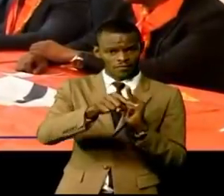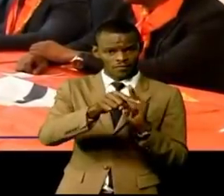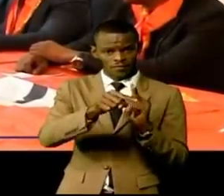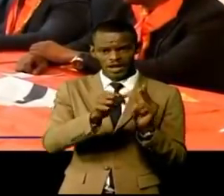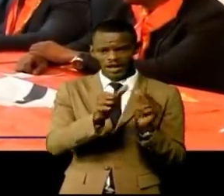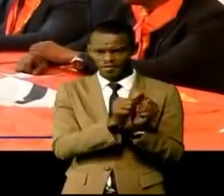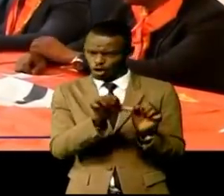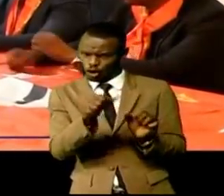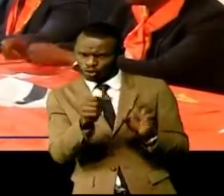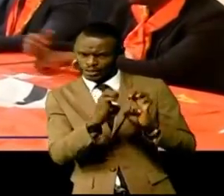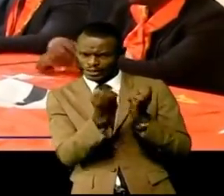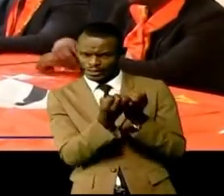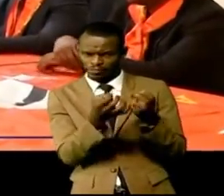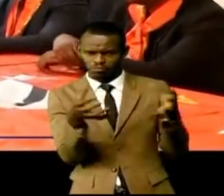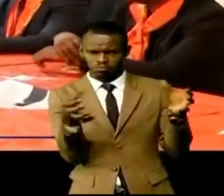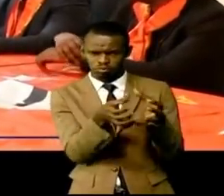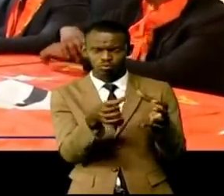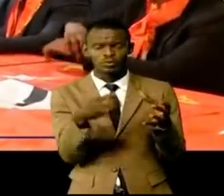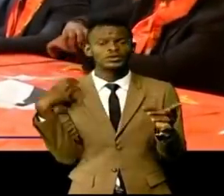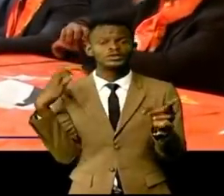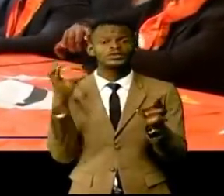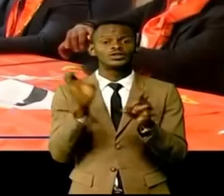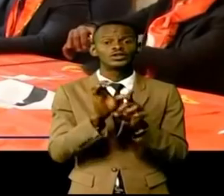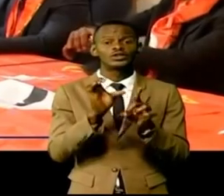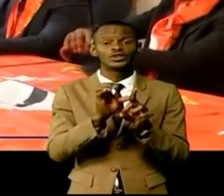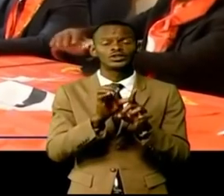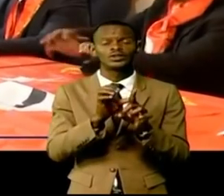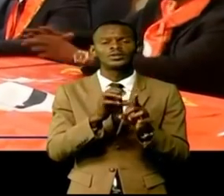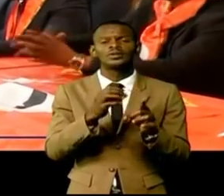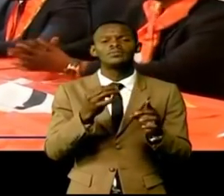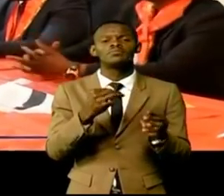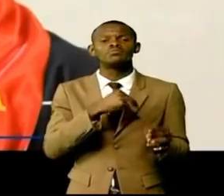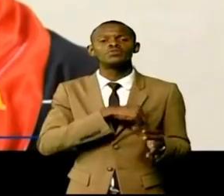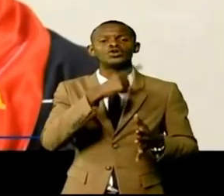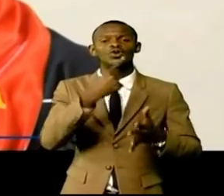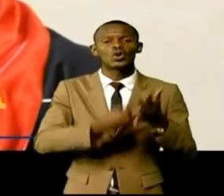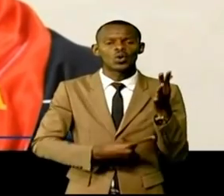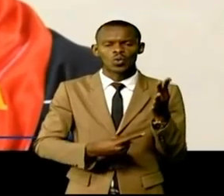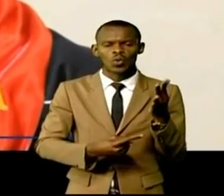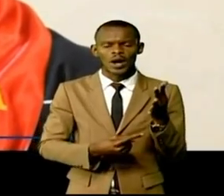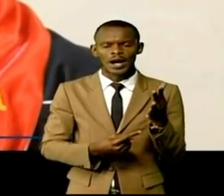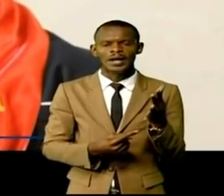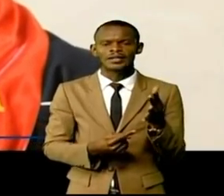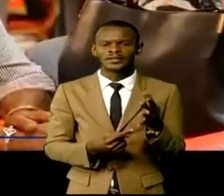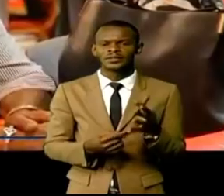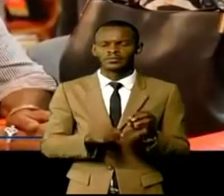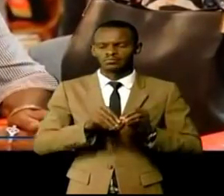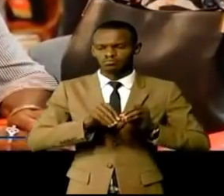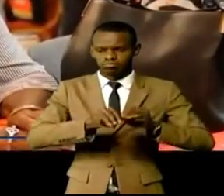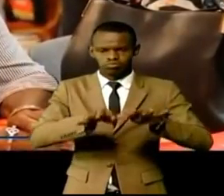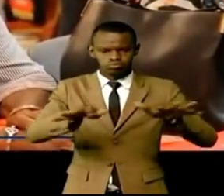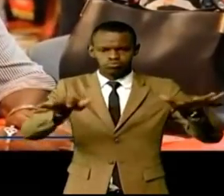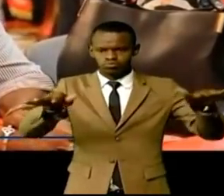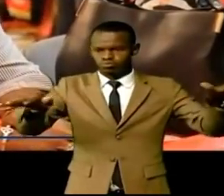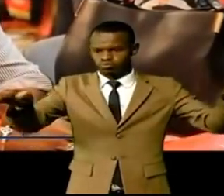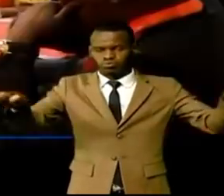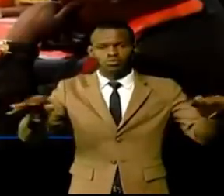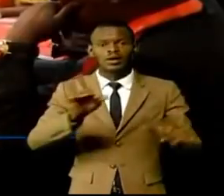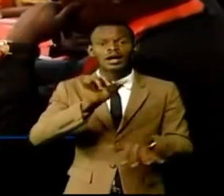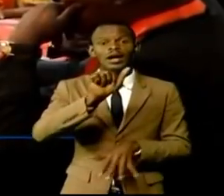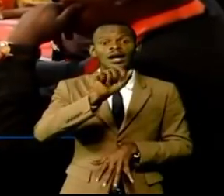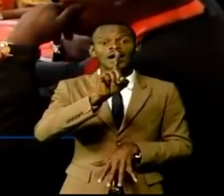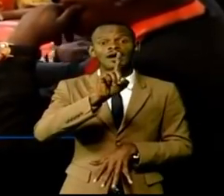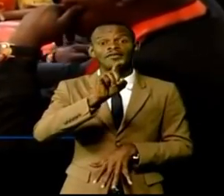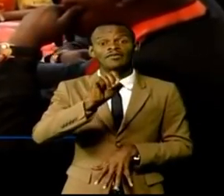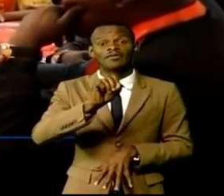du gouvernement central de l'AFDC ratissait large pour faire hisser cette formation politique à sa place celle